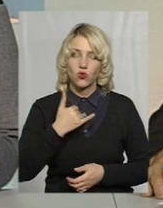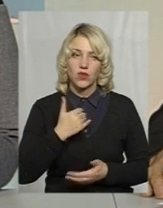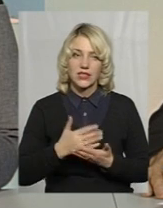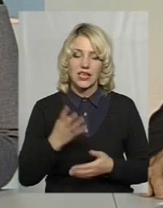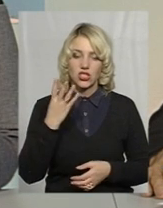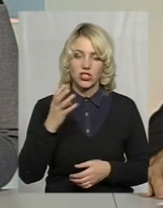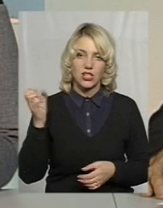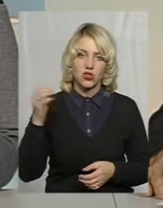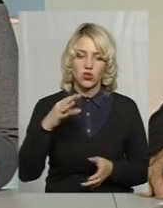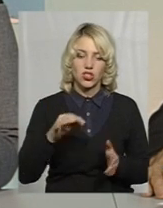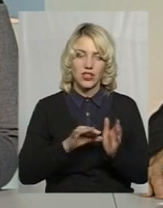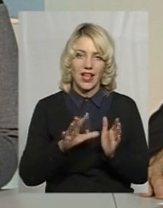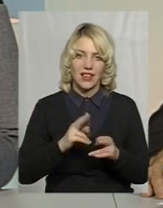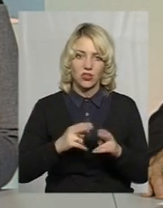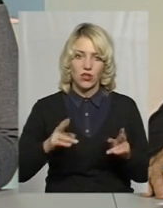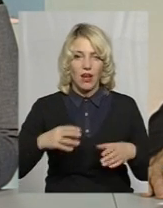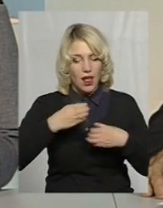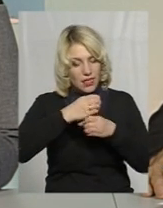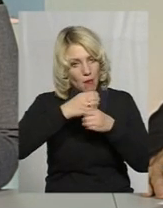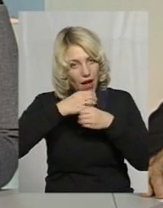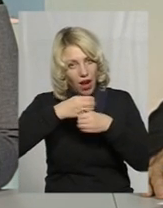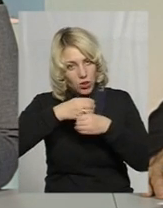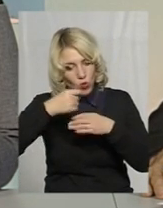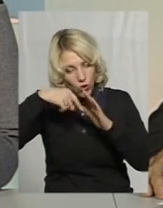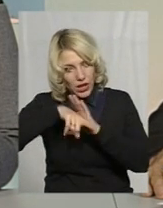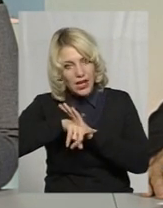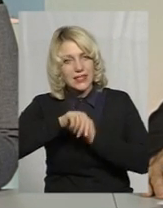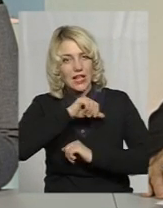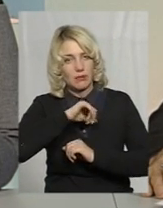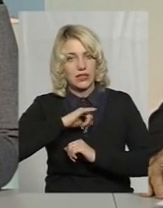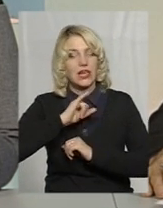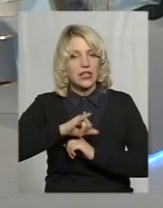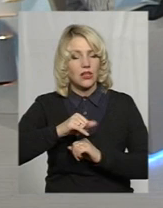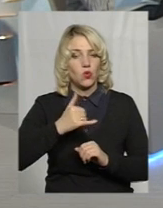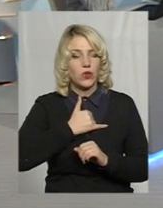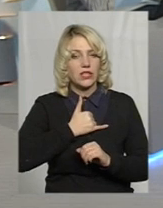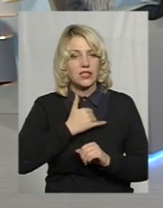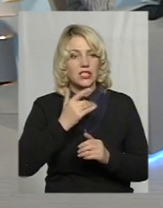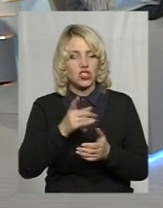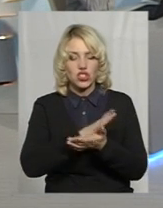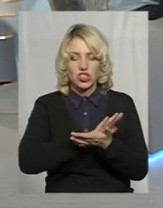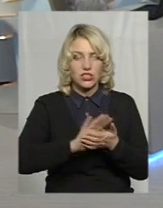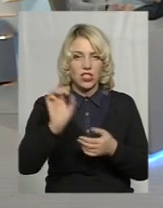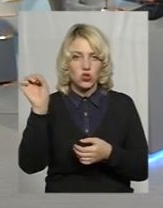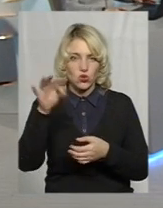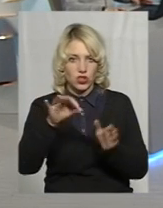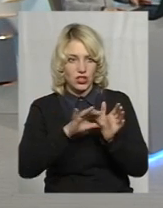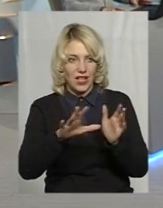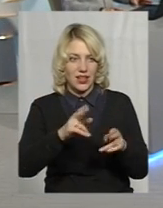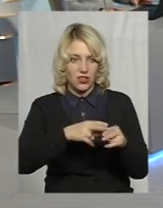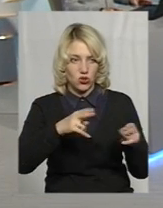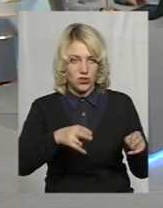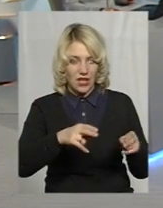сонячних електростанції в лабораторії самі. Одна із них – це чисто сонячна електростанція,